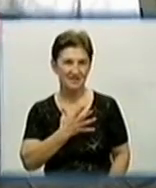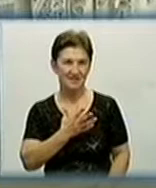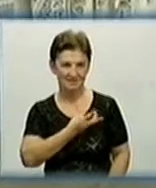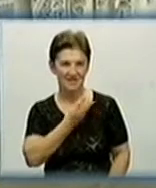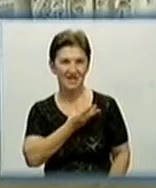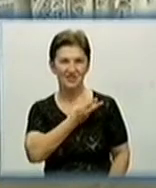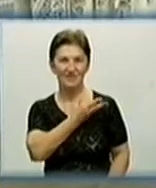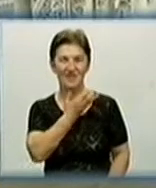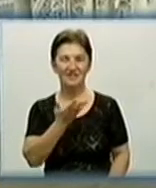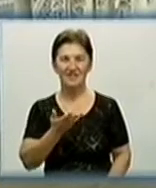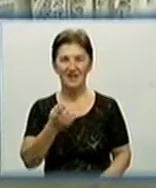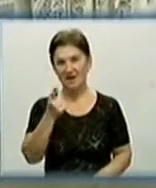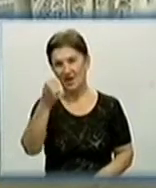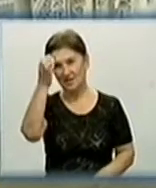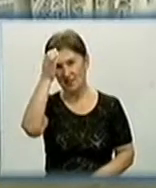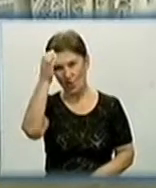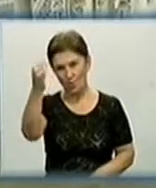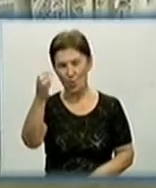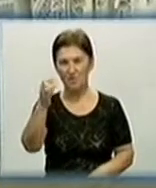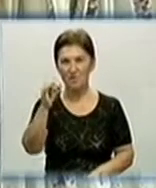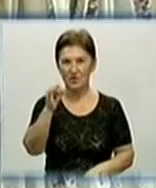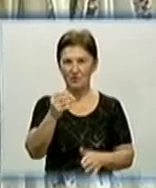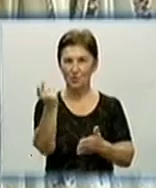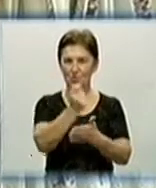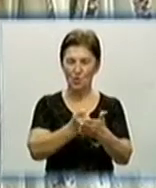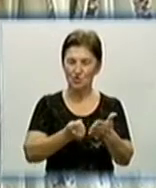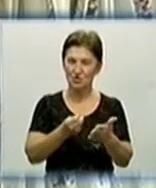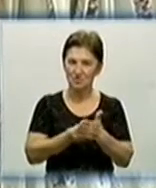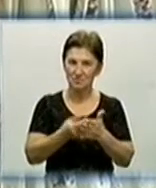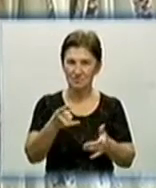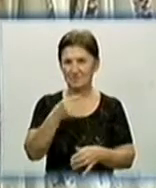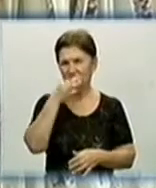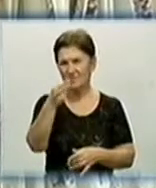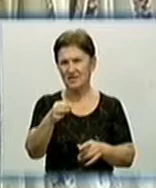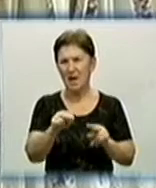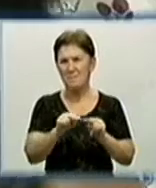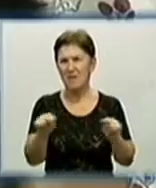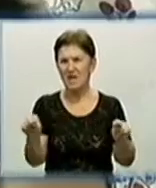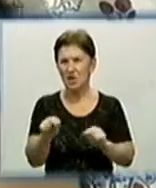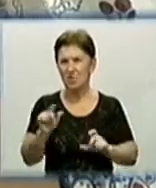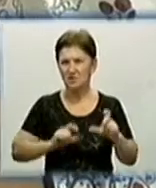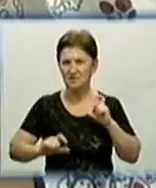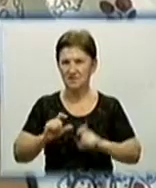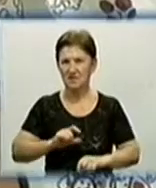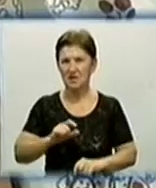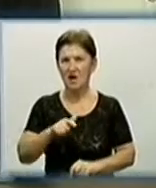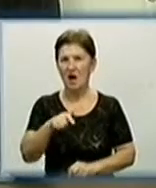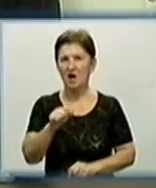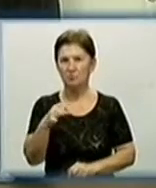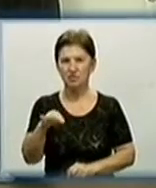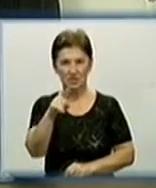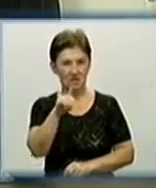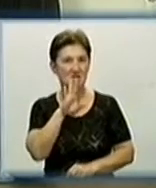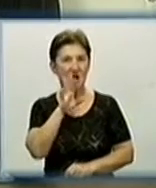Художню та наукову цінність рушників оцінила і викладач мистецького факультету Педуніверситету Лариса Гарбузенко. Вона